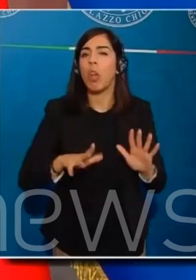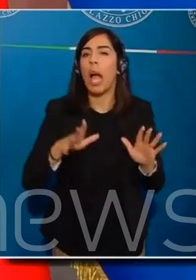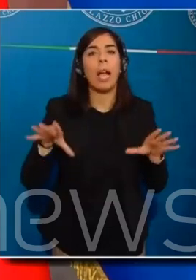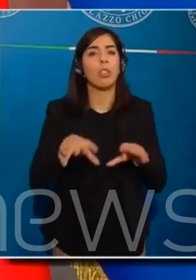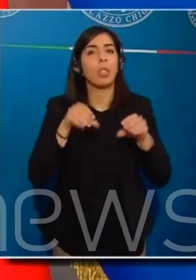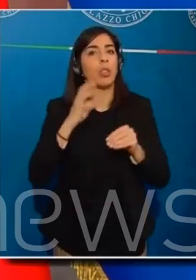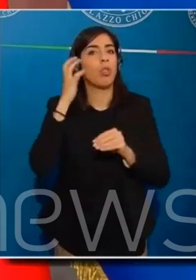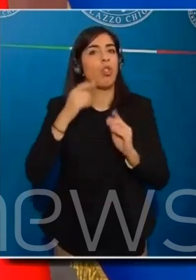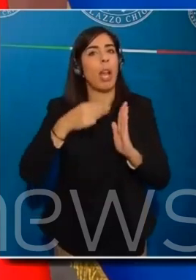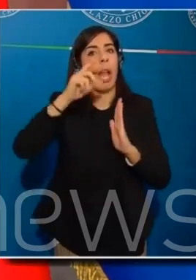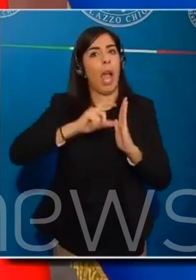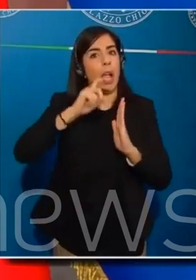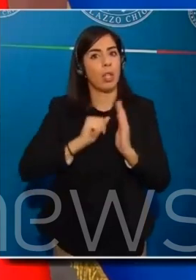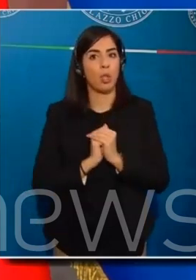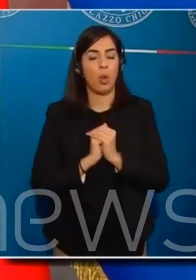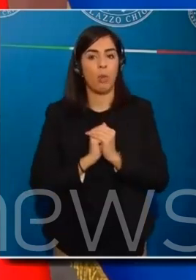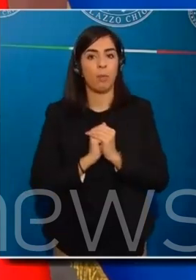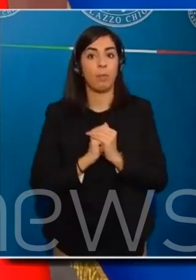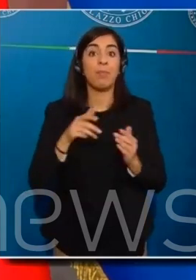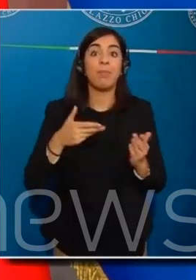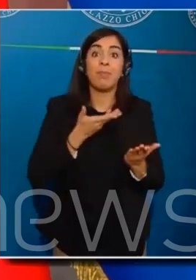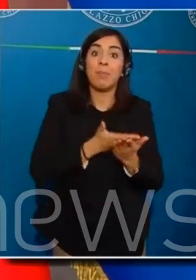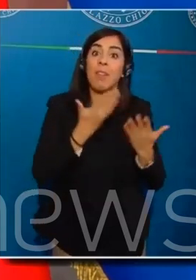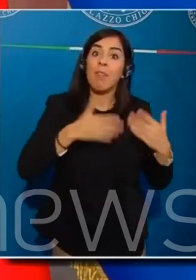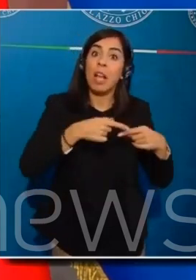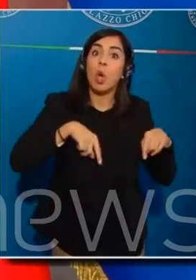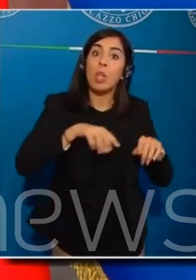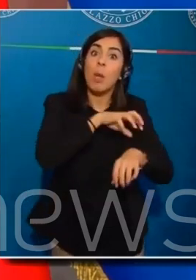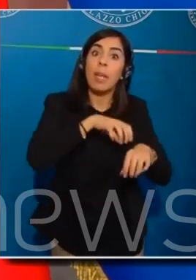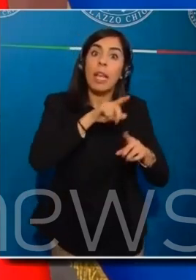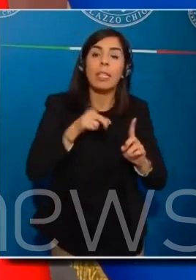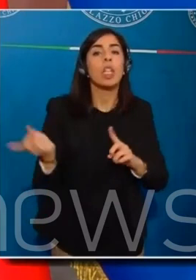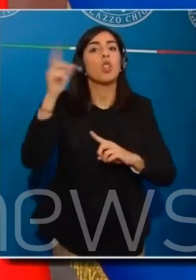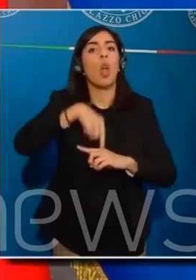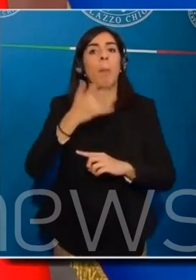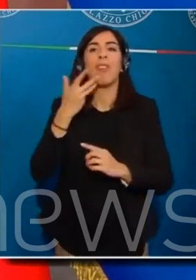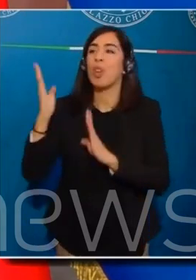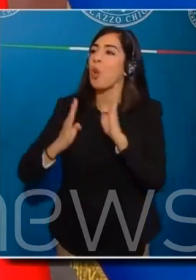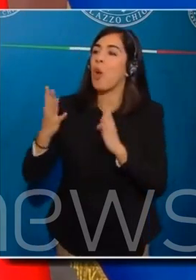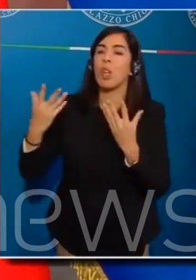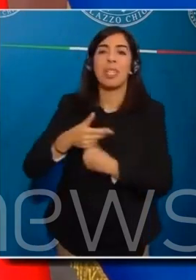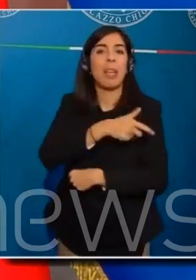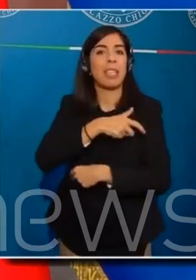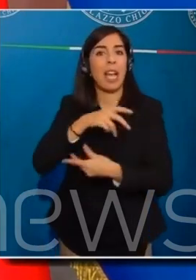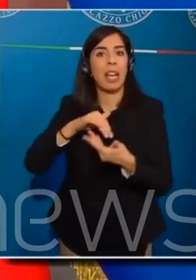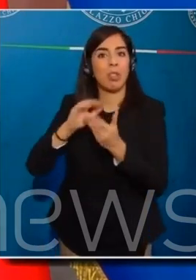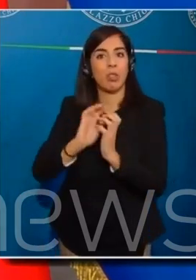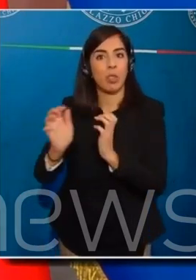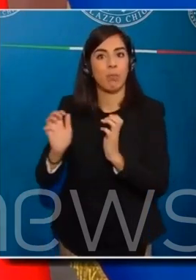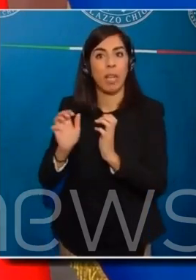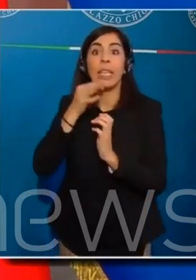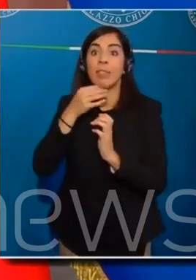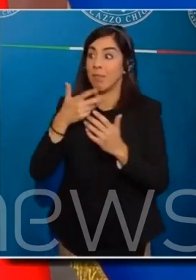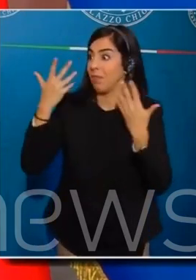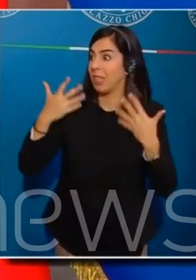vorrei subito il giorno seguente partire con il confronto con tutte le parti sociali, dare quindi la possibilità al Parlamento